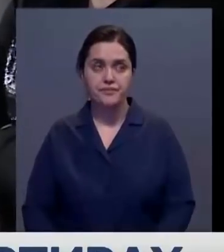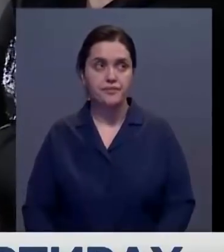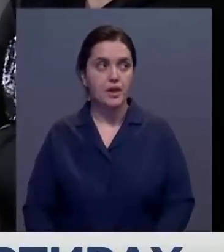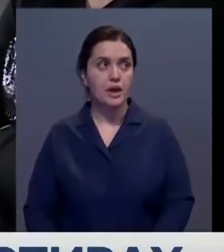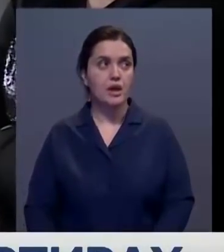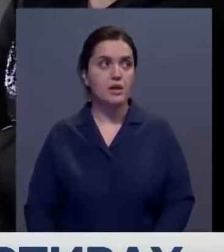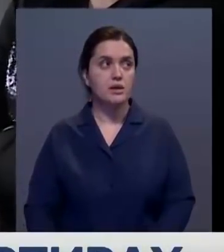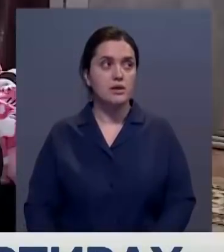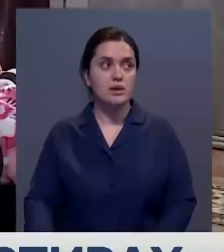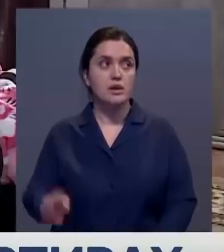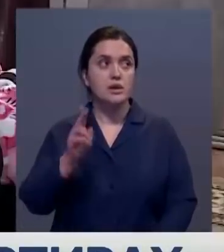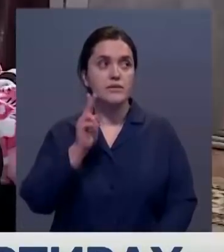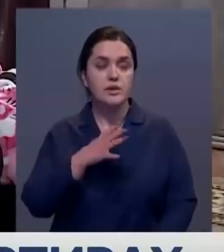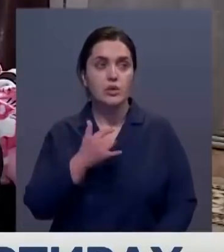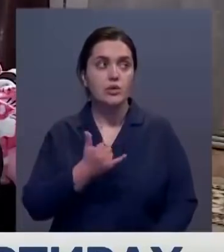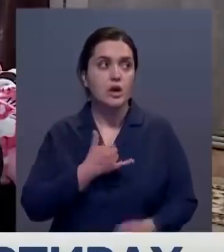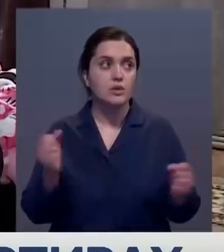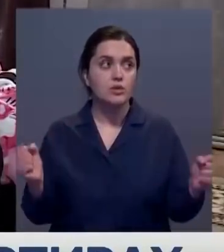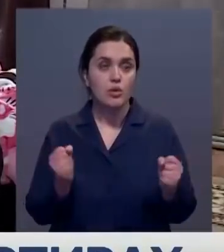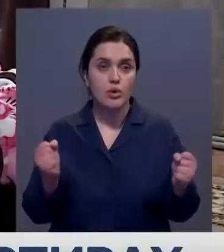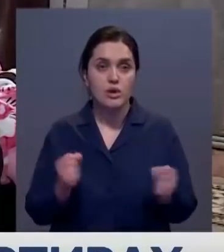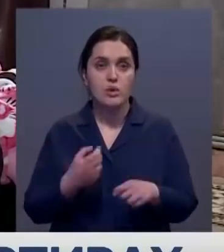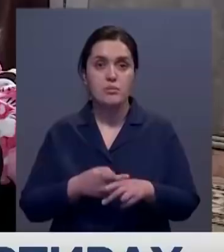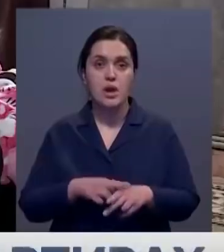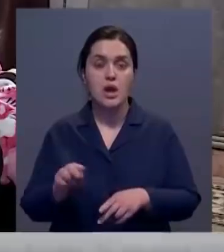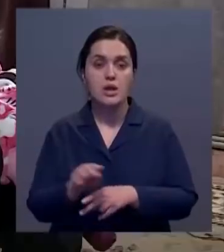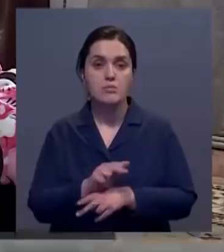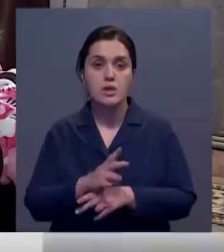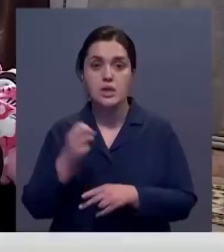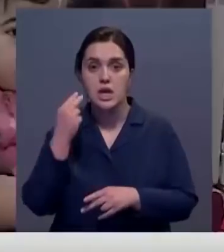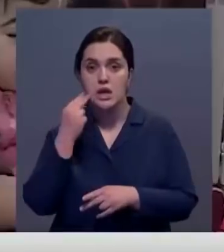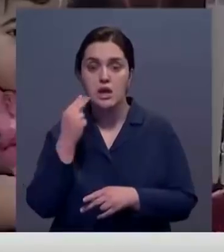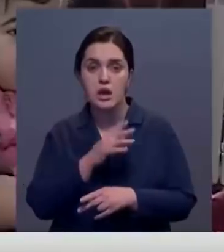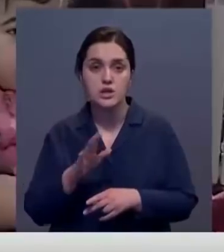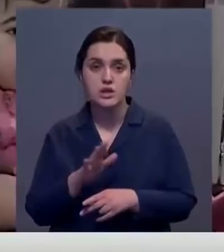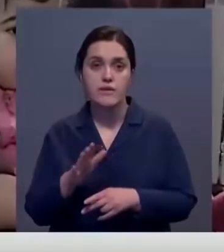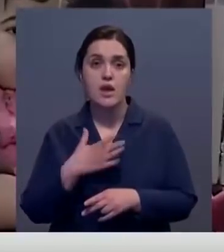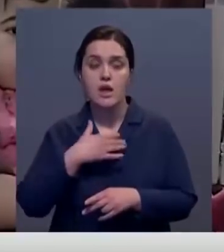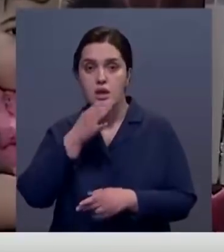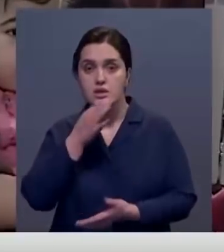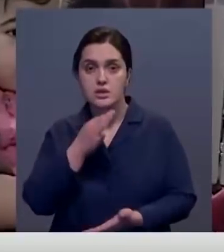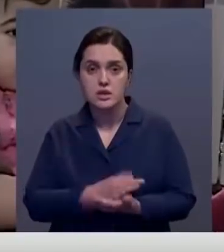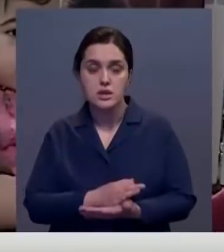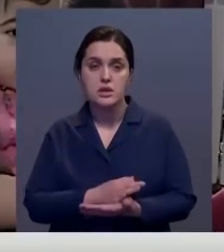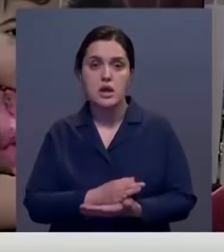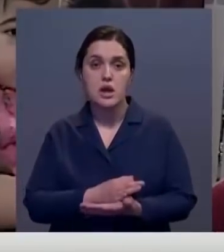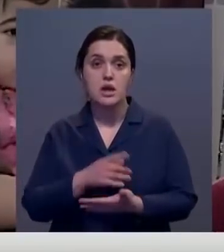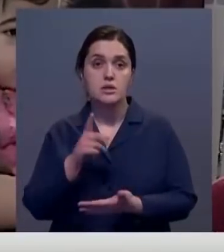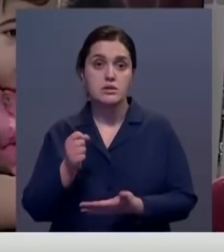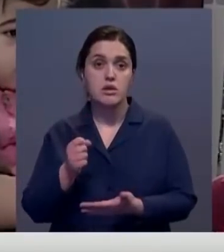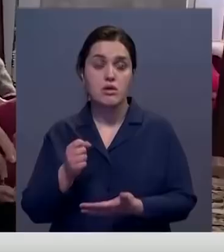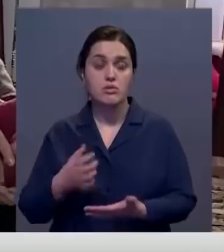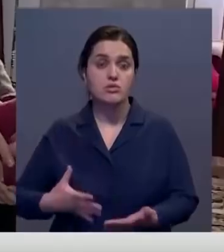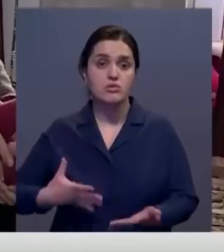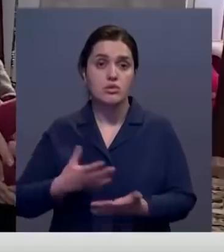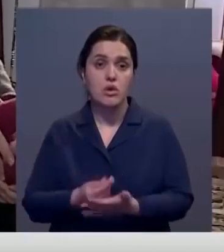квартире у нас холодно, потому что ремонт провели некачественно. Нам сказали, что это за счет жильцов будет